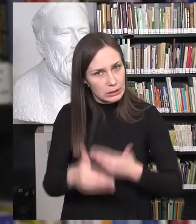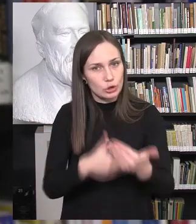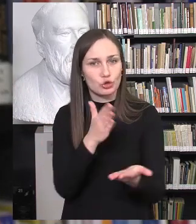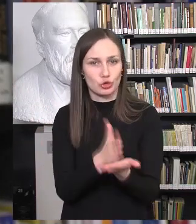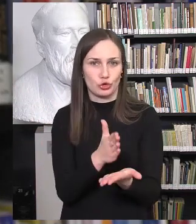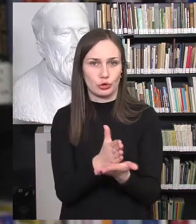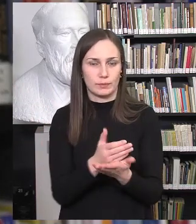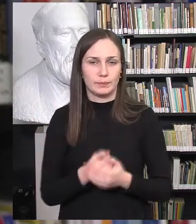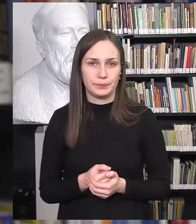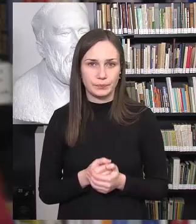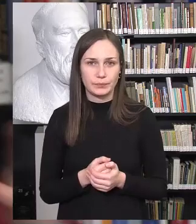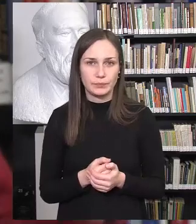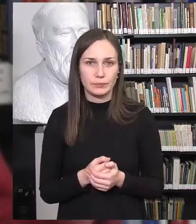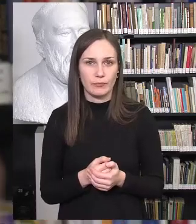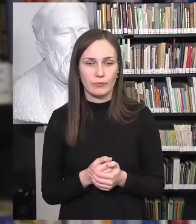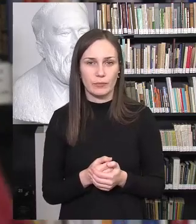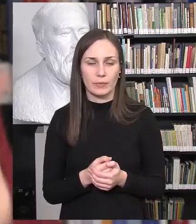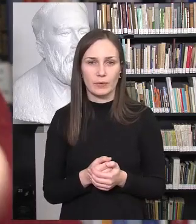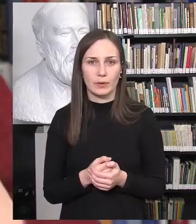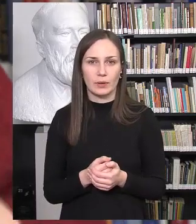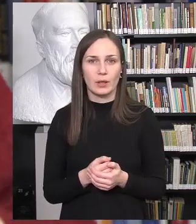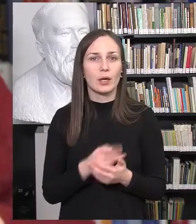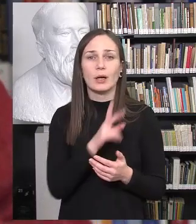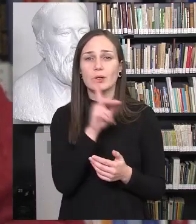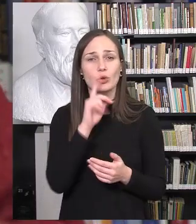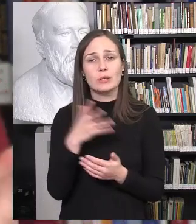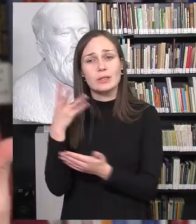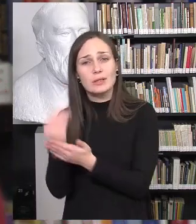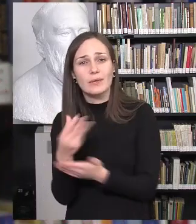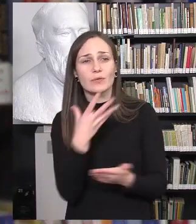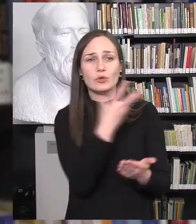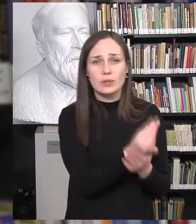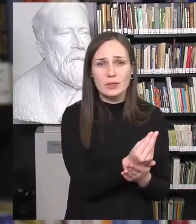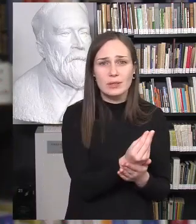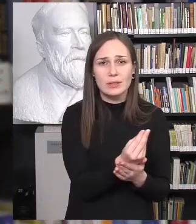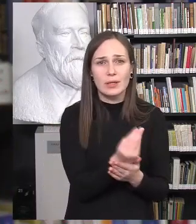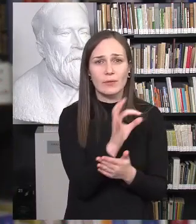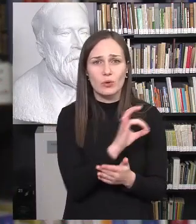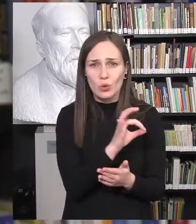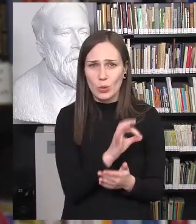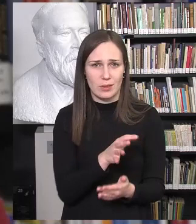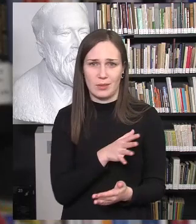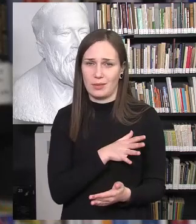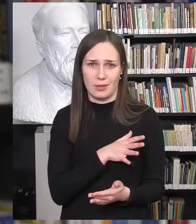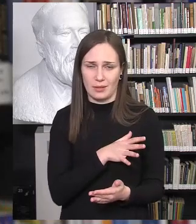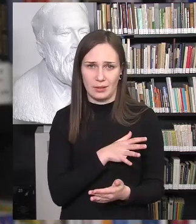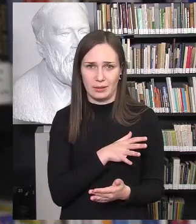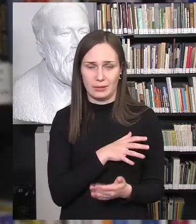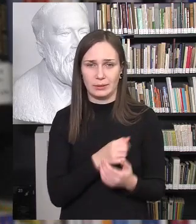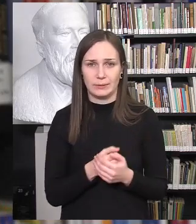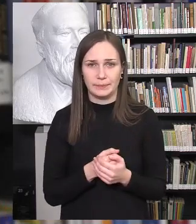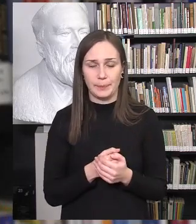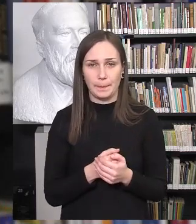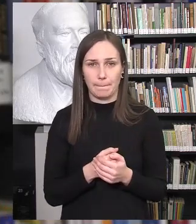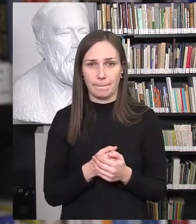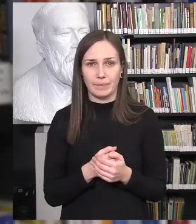yra. Ar vieni ar kiti norėtų savo pusė viską laikyti, tai yra kitas klausimas. Ir, kaip